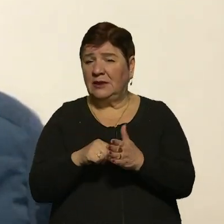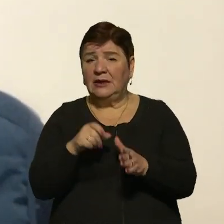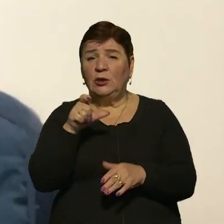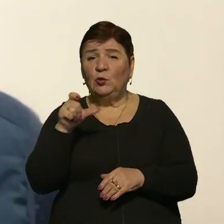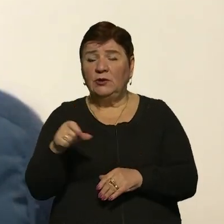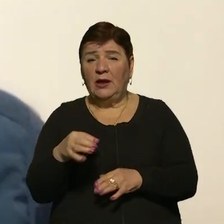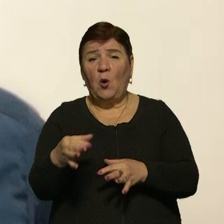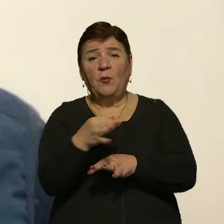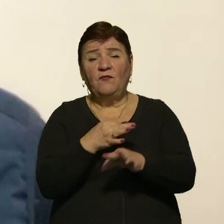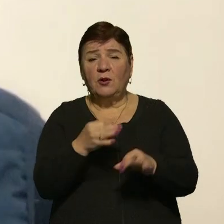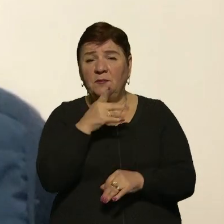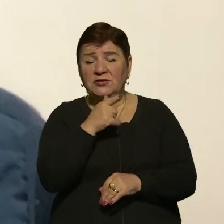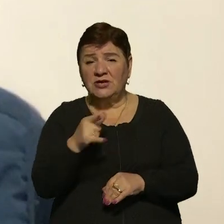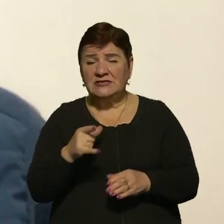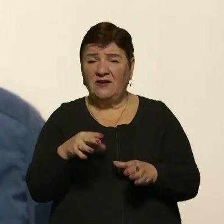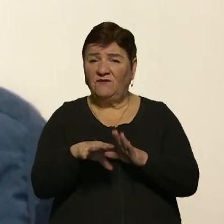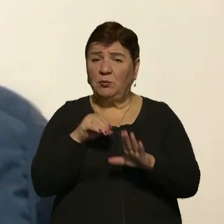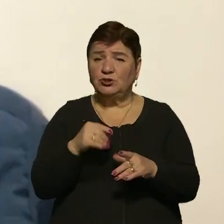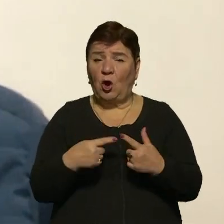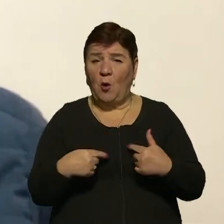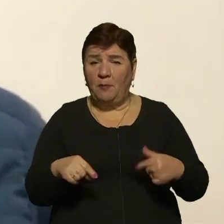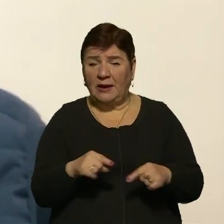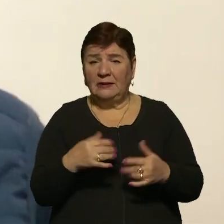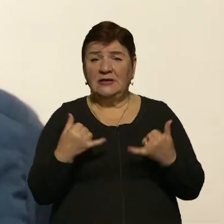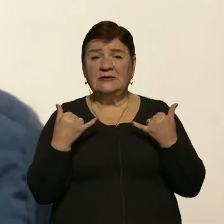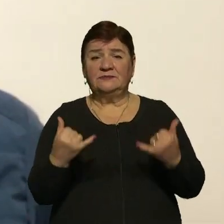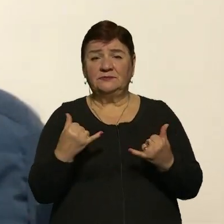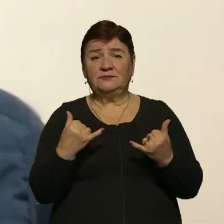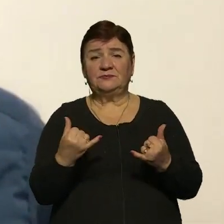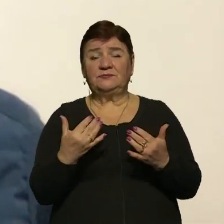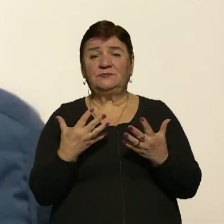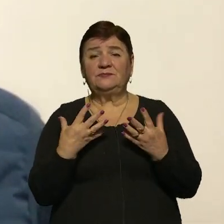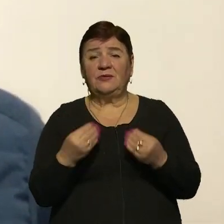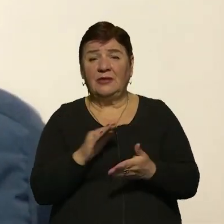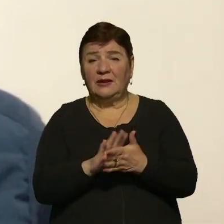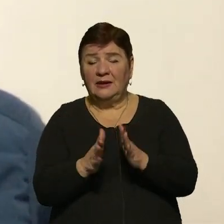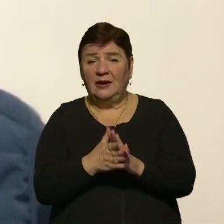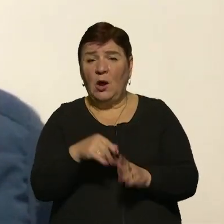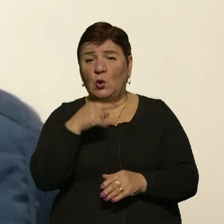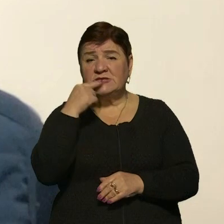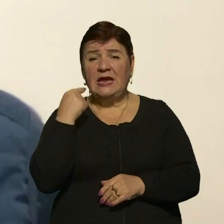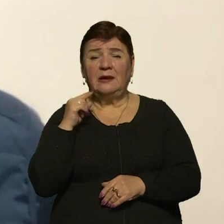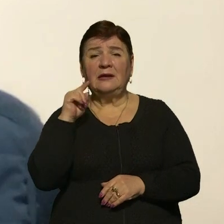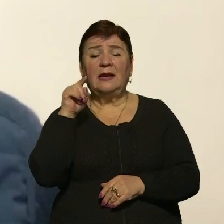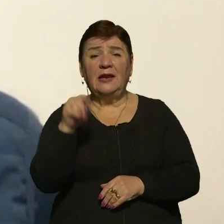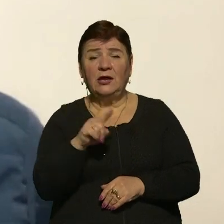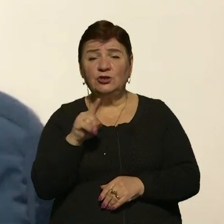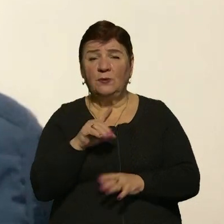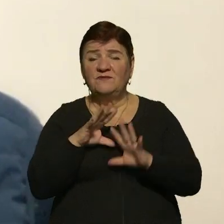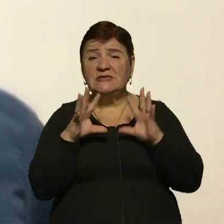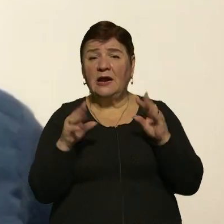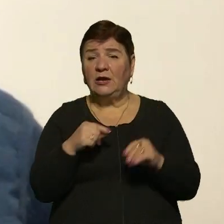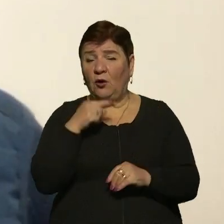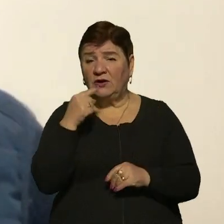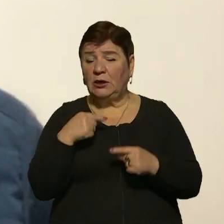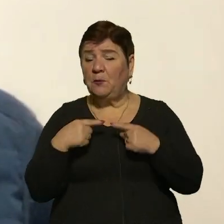найбільше це обговорюють під час якихось виборчих кампаній. Станом на сьогодні росіяни ще далекі до того, щоб взагалі говорити